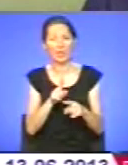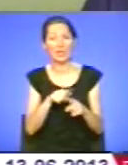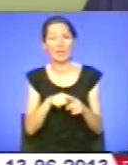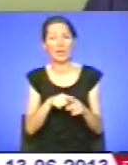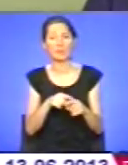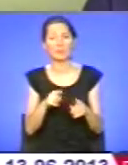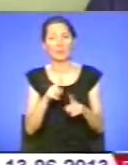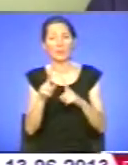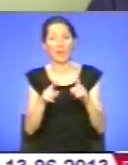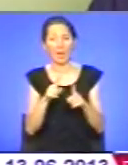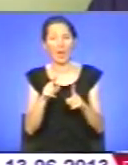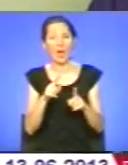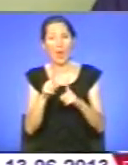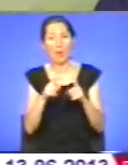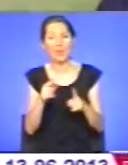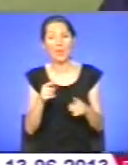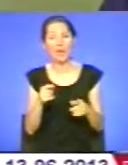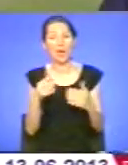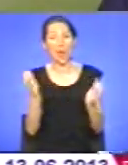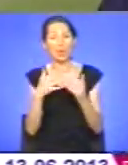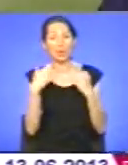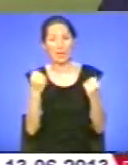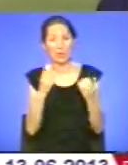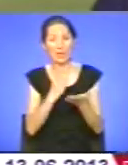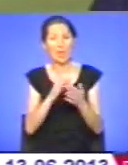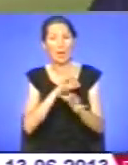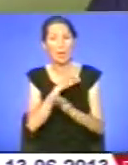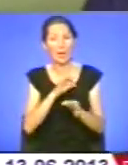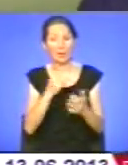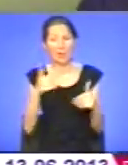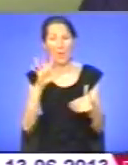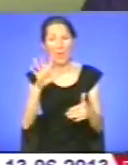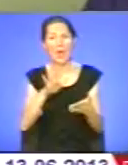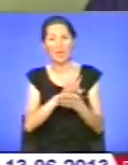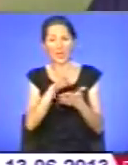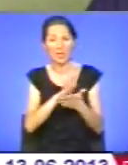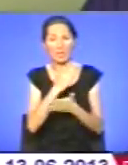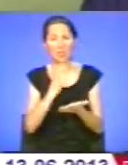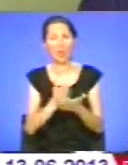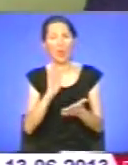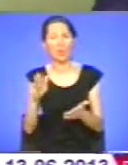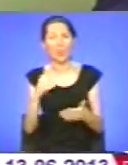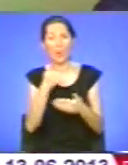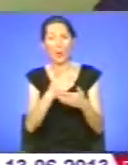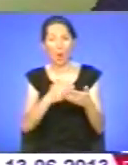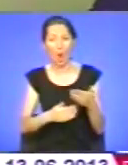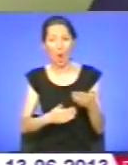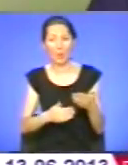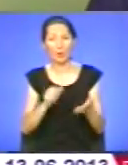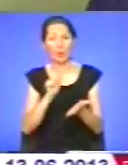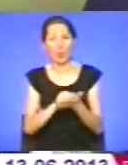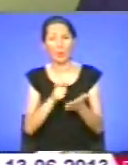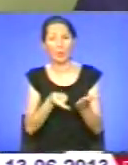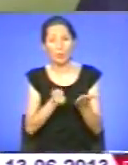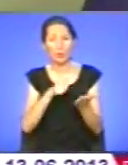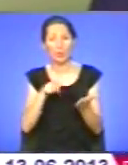охорони здоров'я області. Є проєкт, який вже в п'ятій редакції, він повинен стати програмним документом. Сторінку по сторінці ми пройдемо